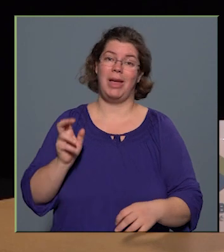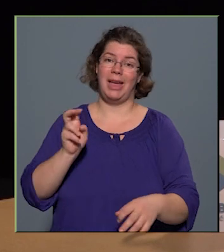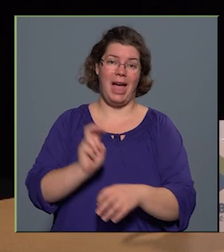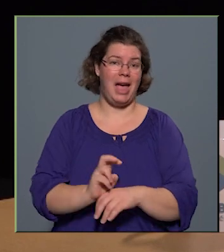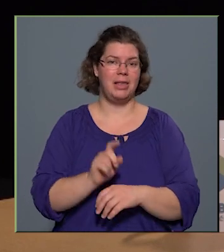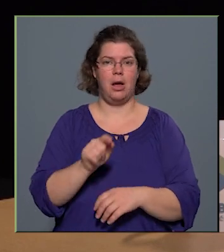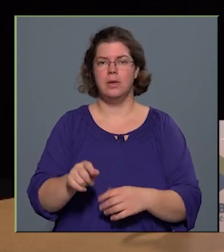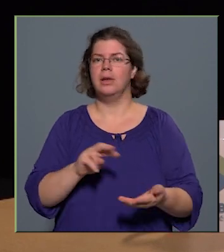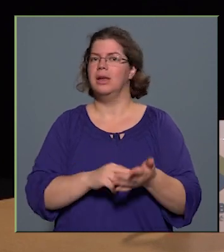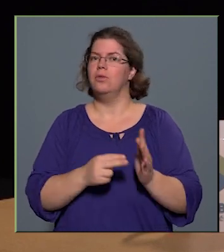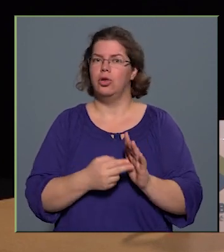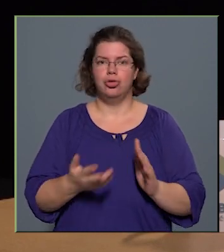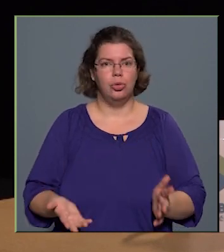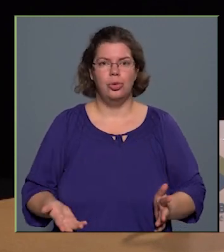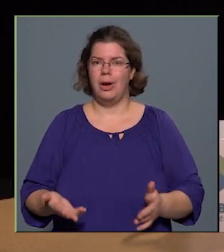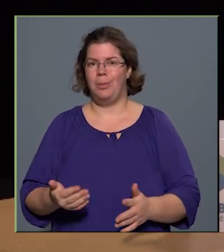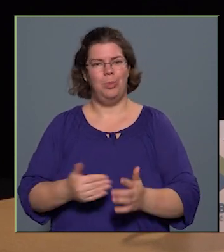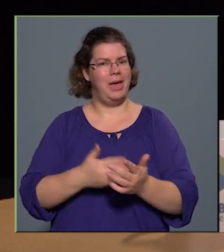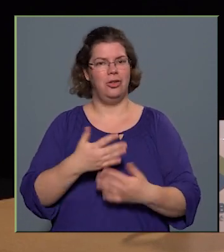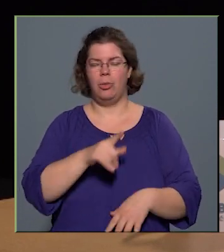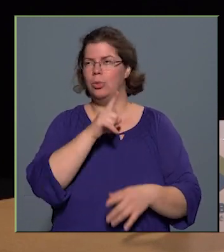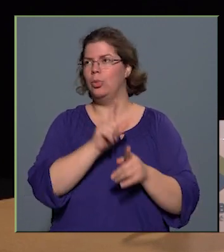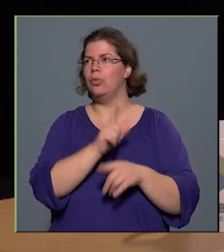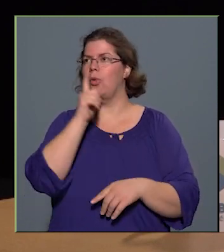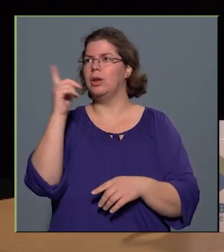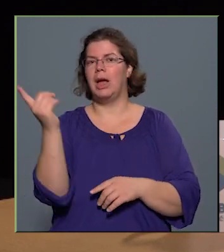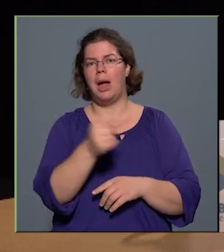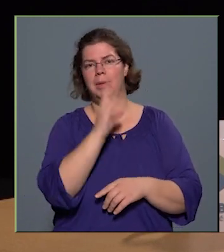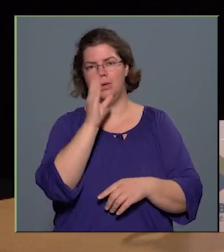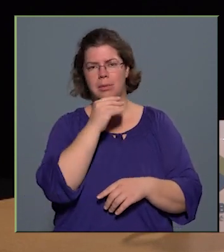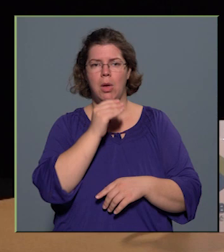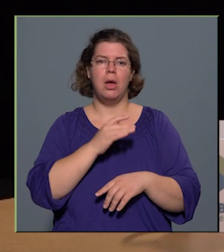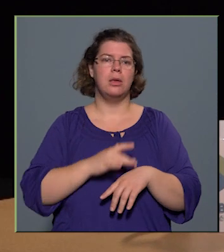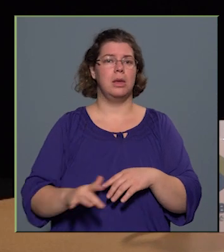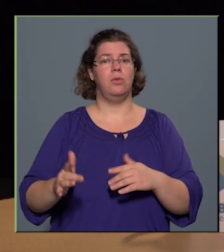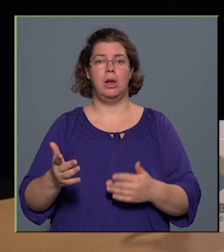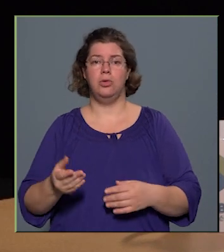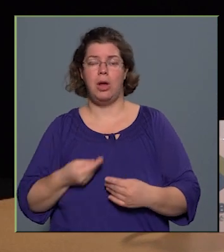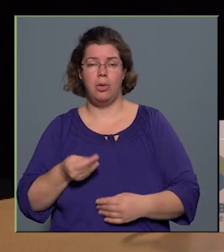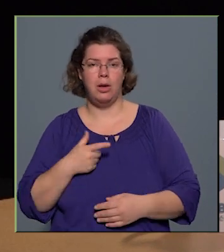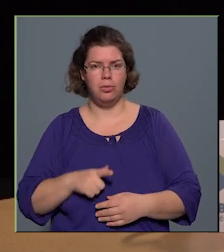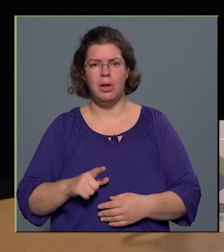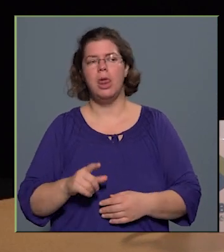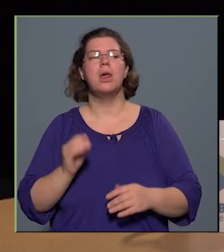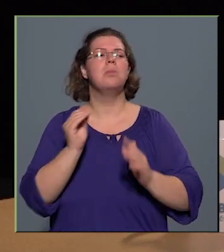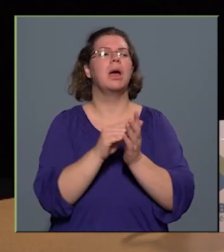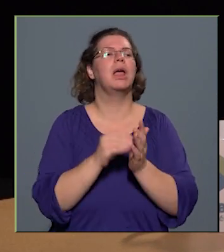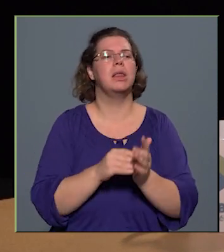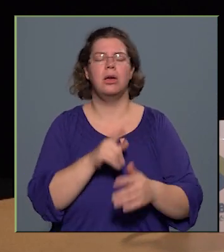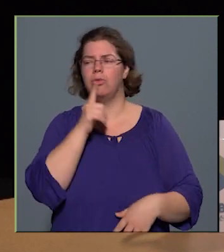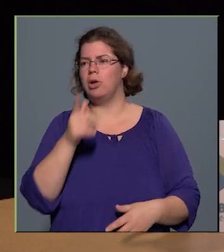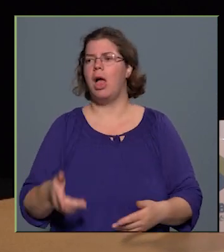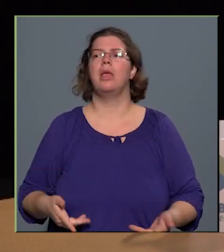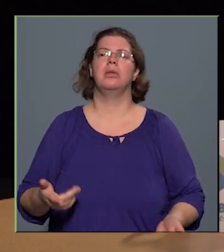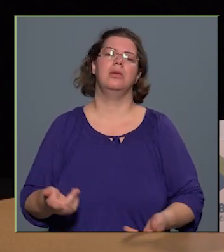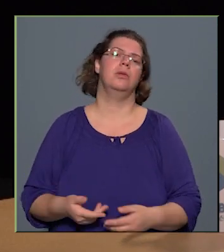az az infrastruktúra, akkor az mégse úgy fognak elmenni az emberek, hogy színvonalas előadáson voltuk, hanem megjegyzéseket fognak tenni, hogy